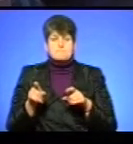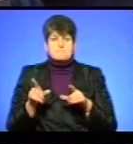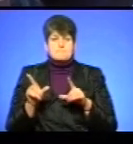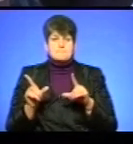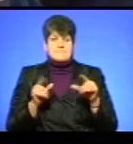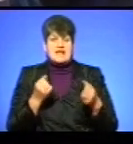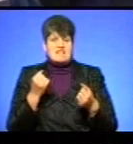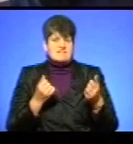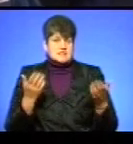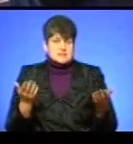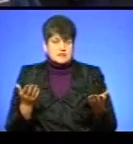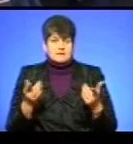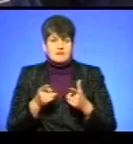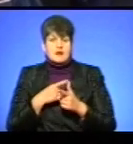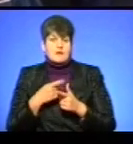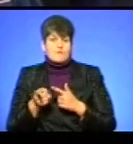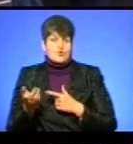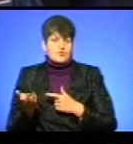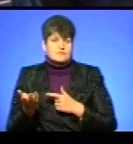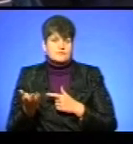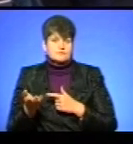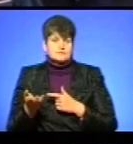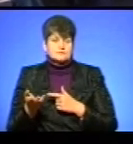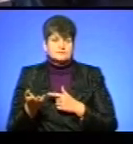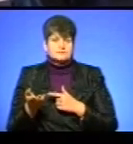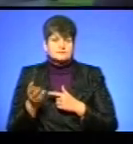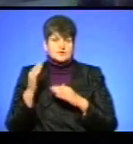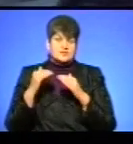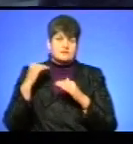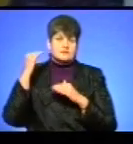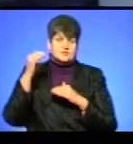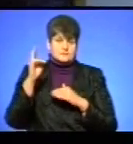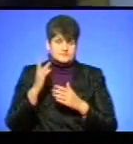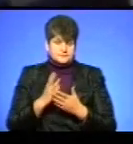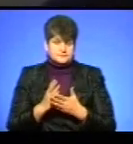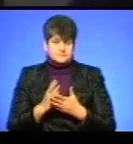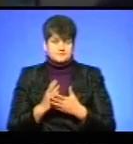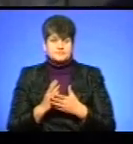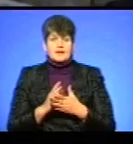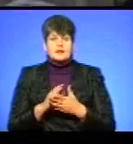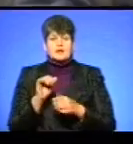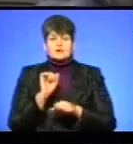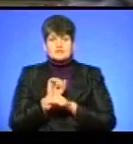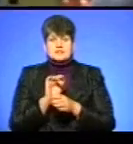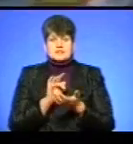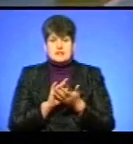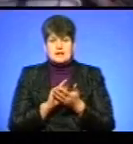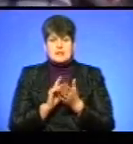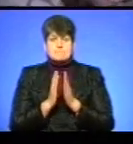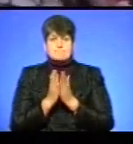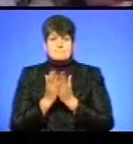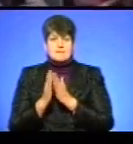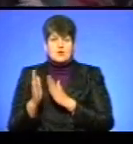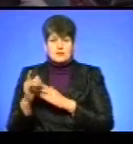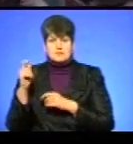або тим, що над перевізниками стоїть. На зупинку центральна бібліотека, що на вулиці Руській,